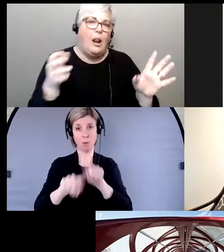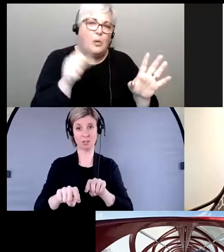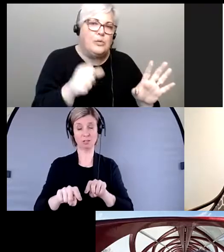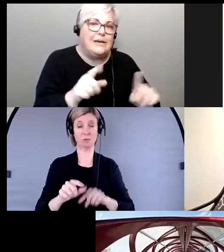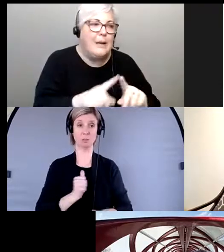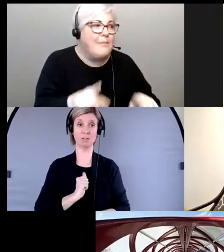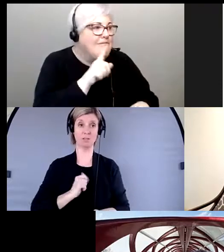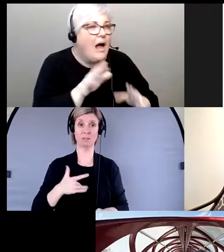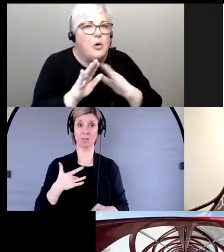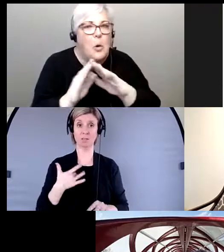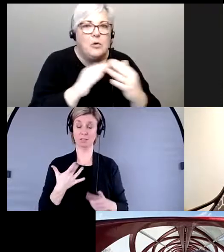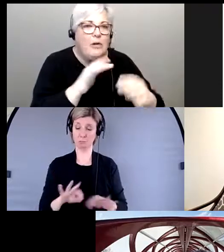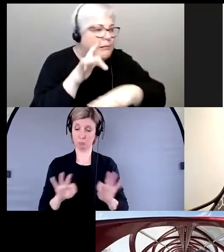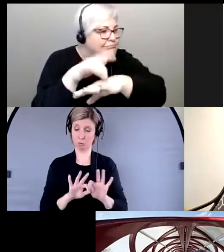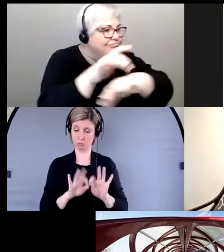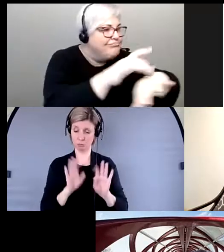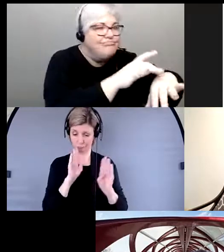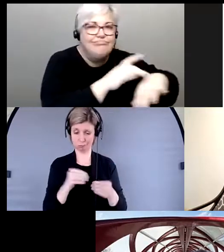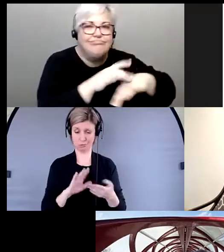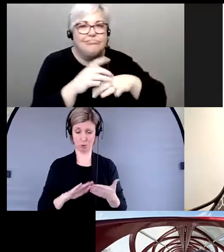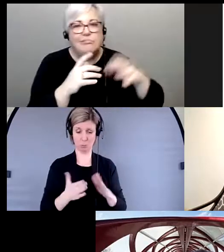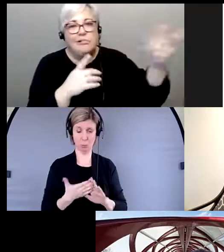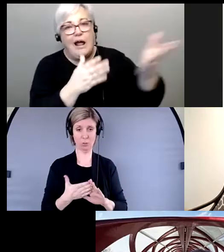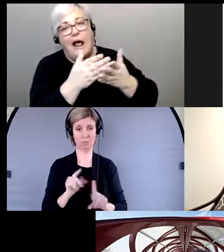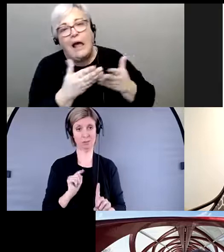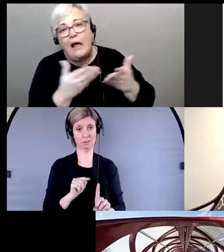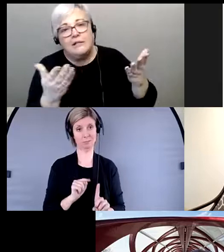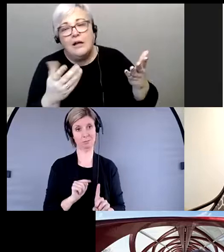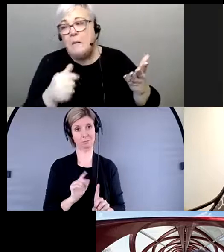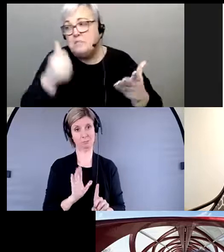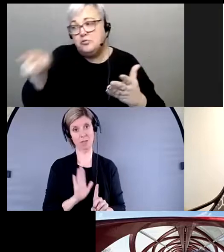base sur la communauté, le travail communautaire est le travail le plus important pour avoir